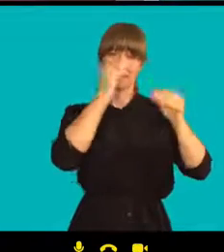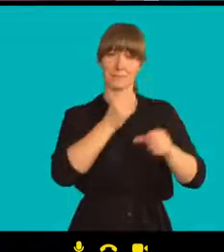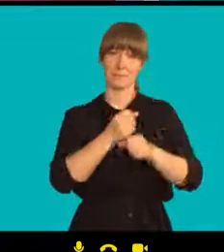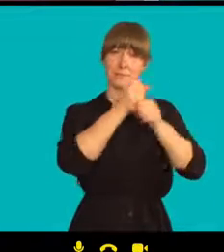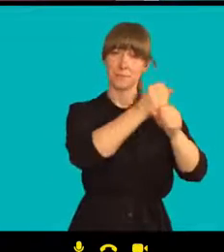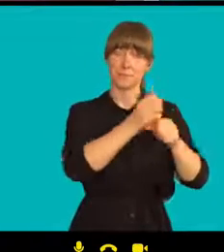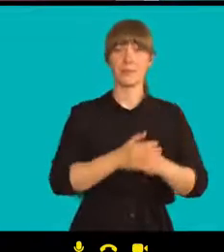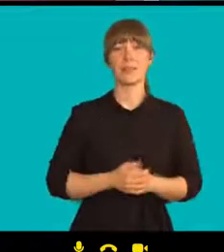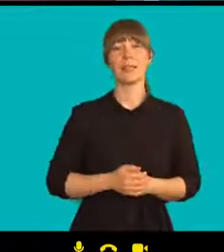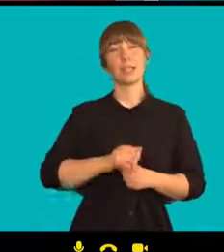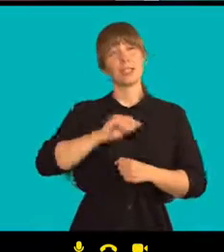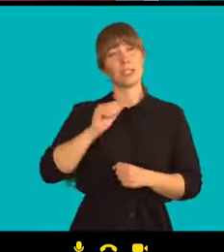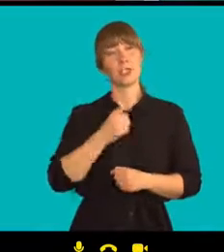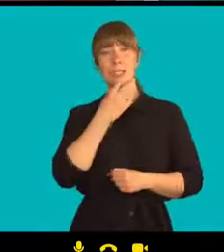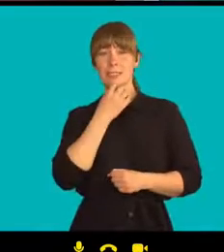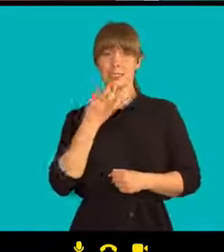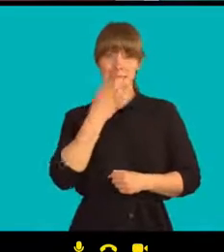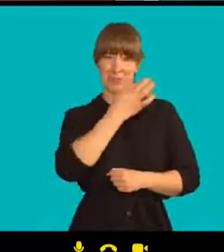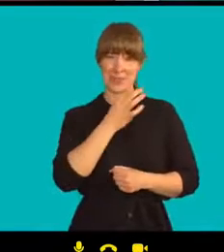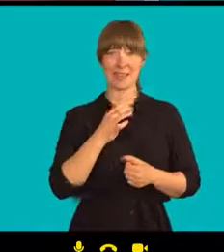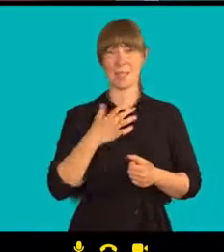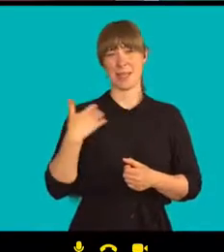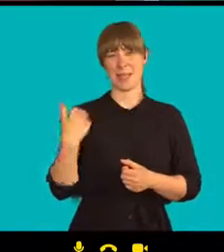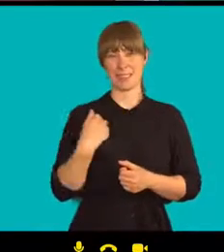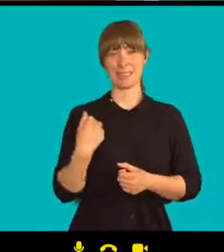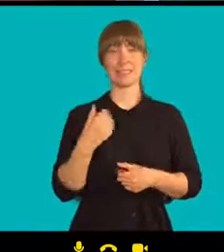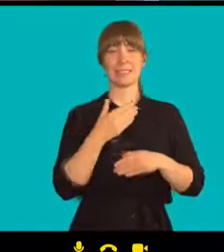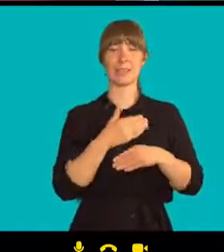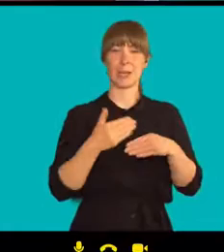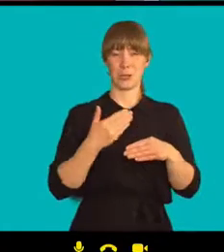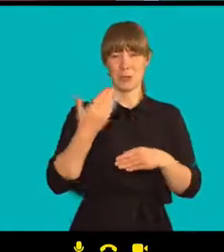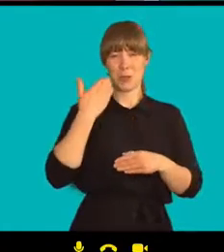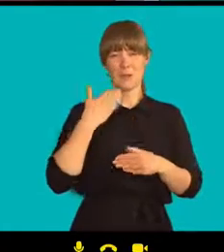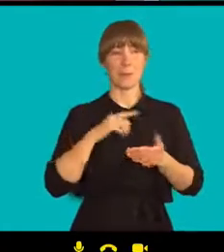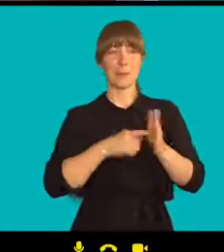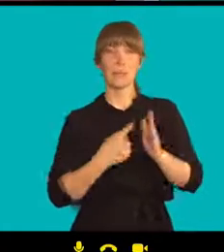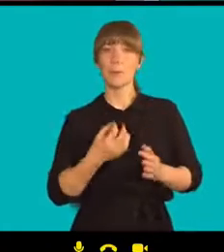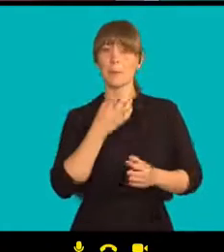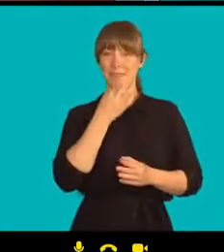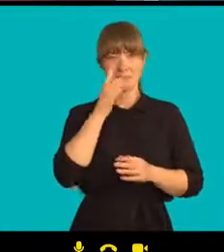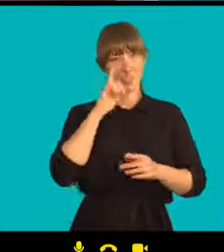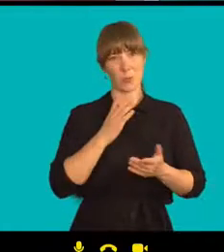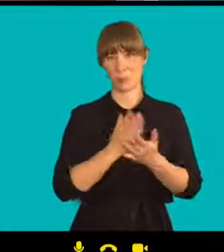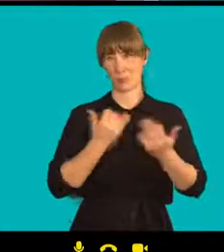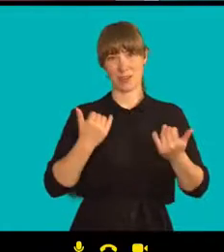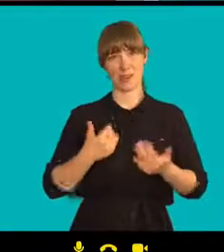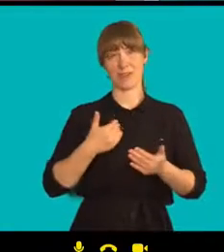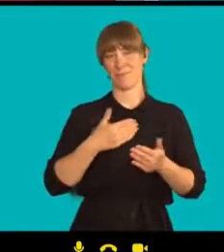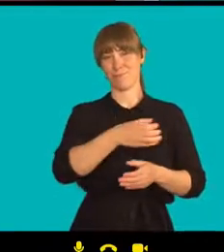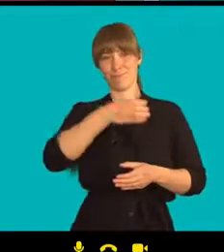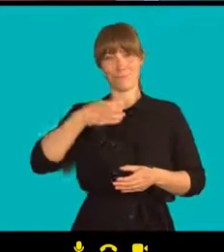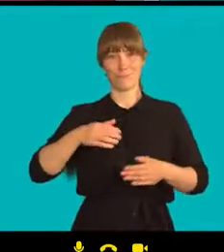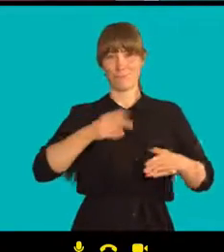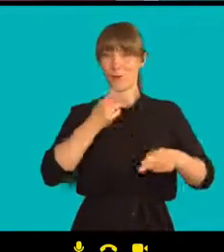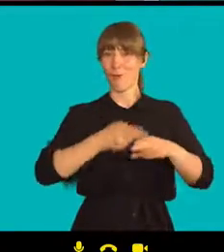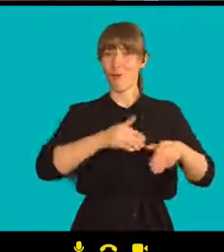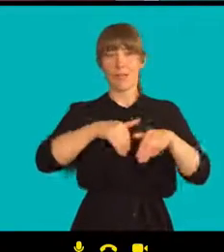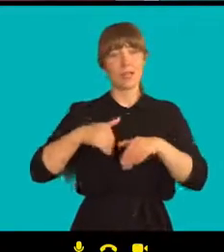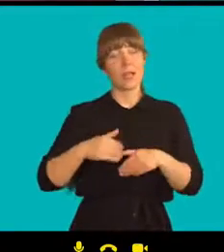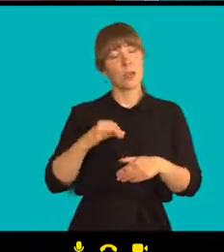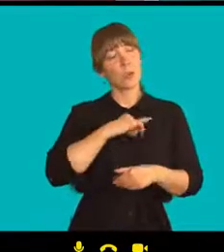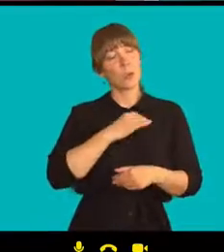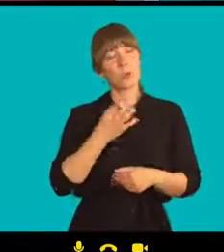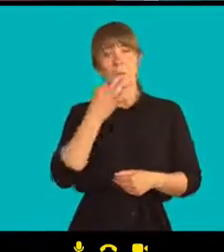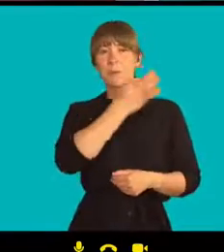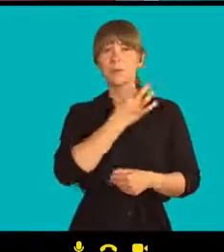diplomacie. Už to teď neřídíte, už to není ve vaší gestci. Přesto, jaká by dál měla být v rámci Běloruska? Jak bychom se